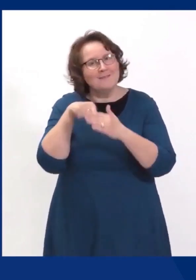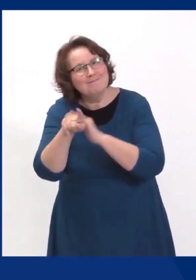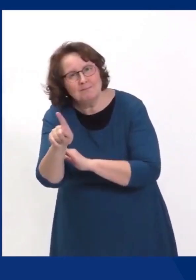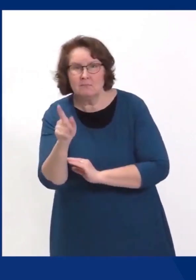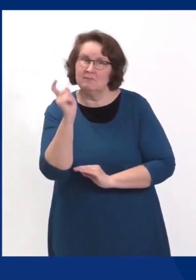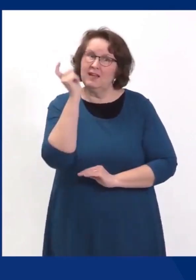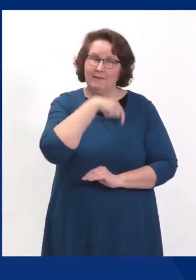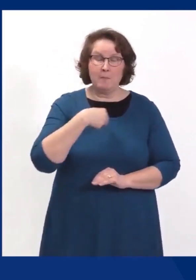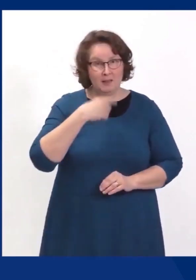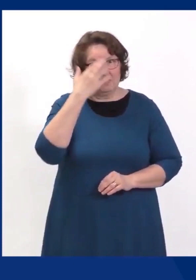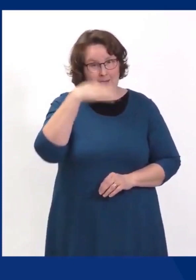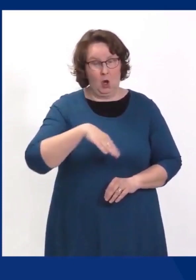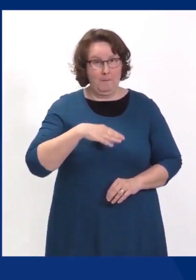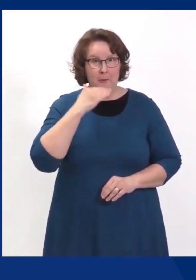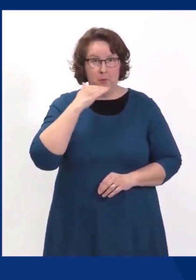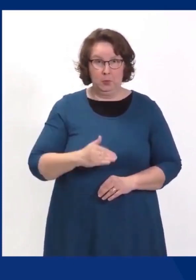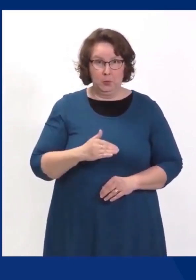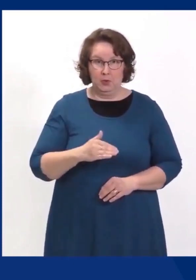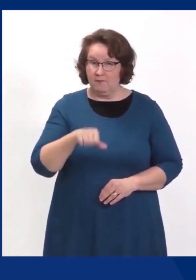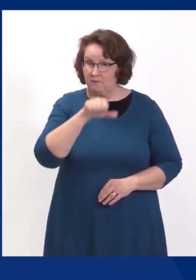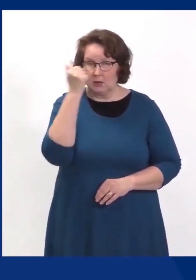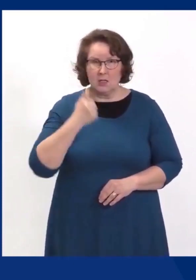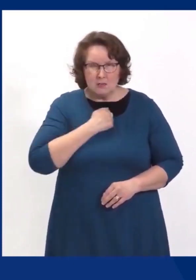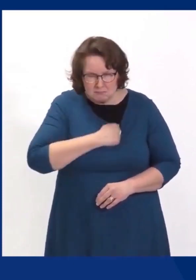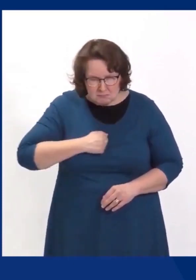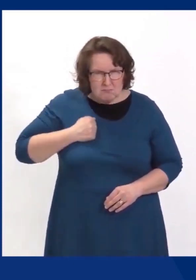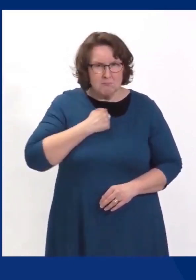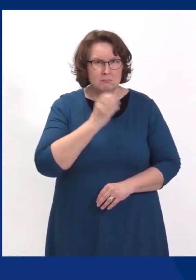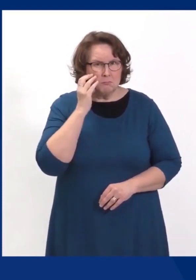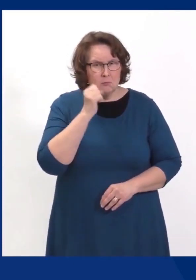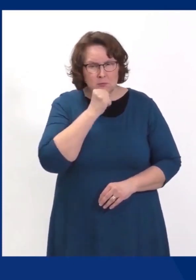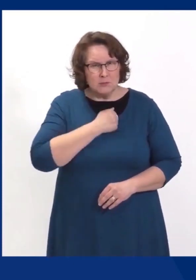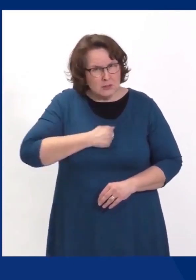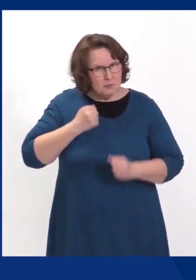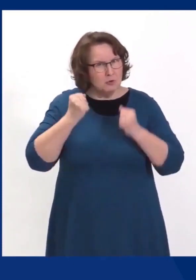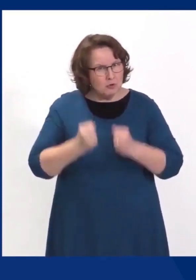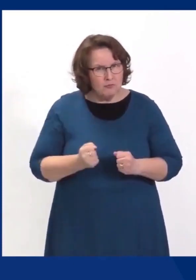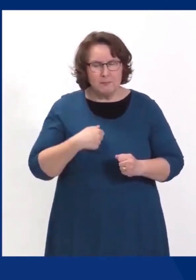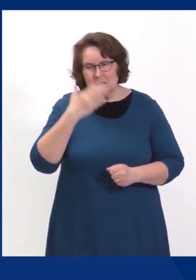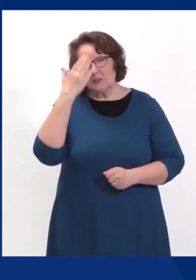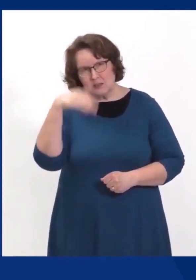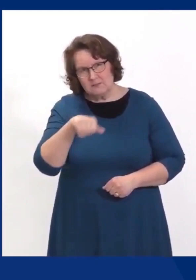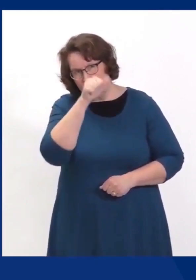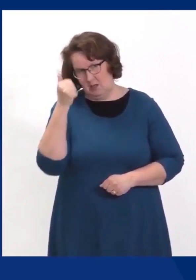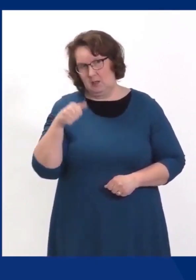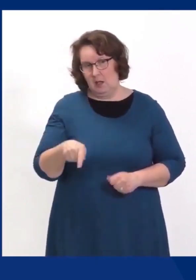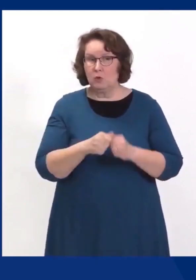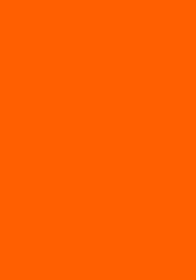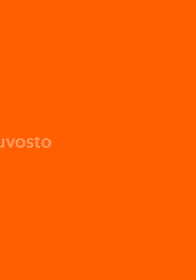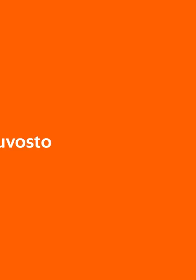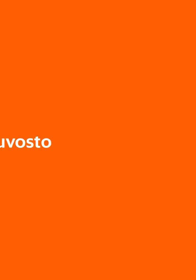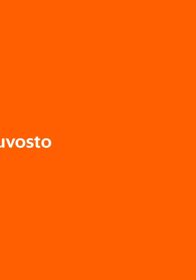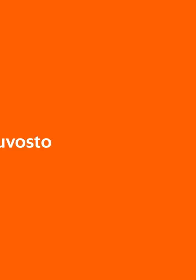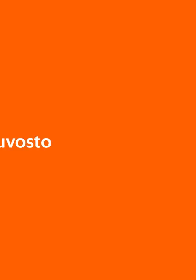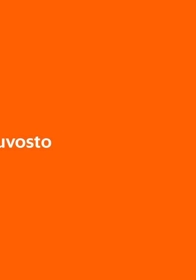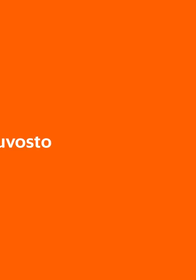omallekin tytölle tosi hankala aikaa, kun on kova ikävä isovanhempia. Mutta meidän kaikkien pitää nyt jaksaa tässä tilanteessa.